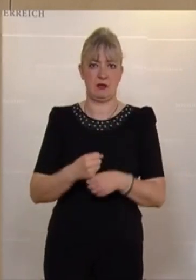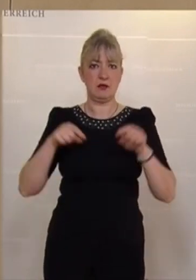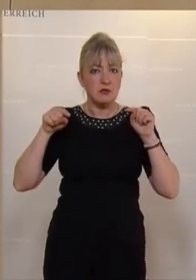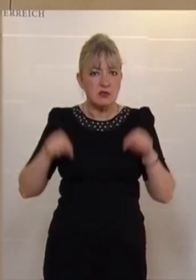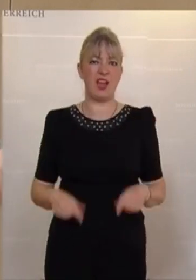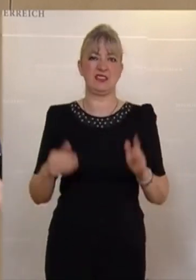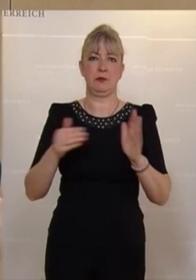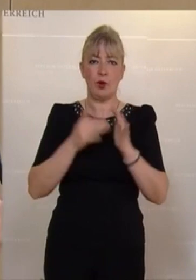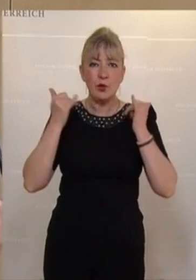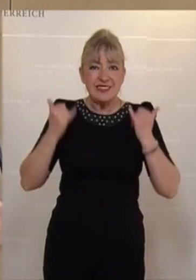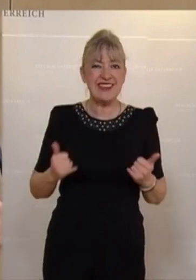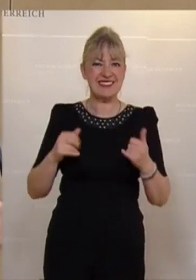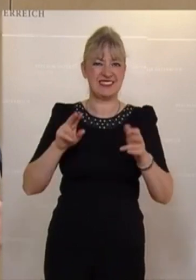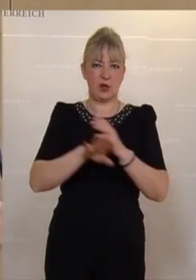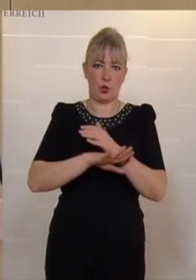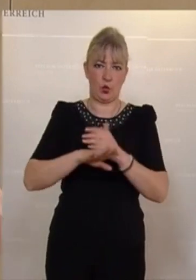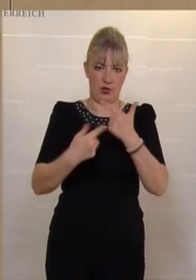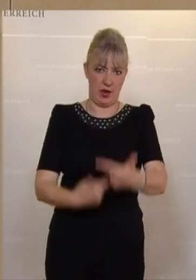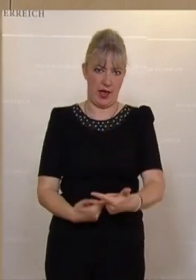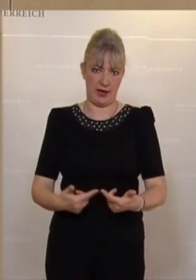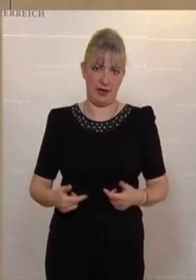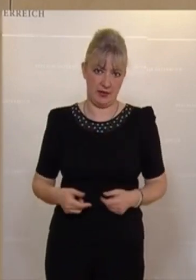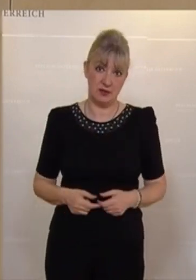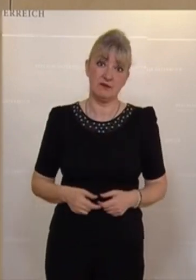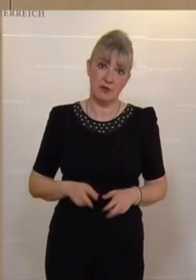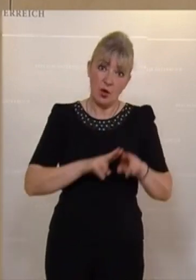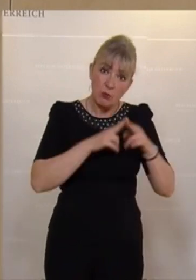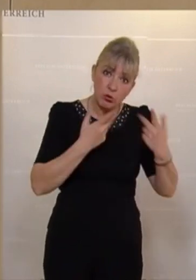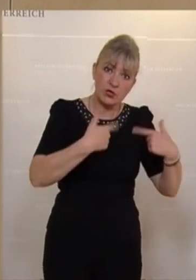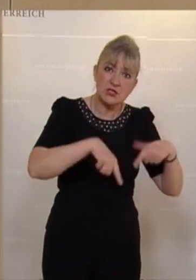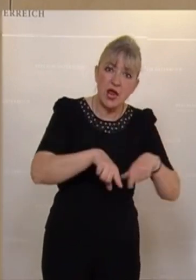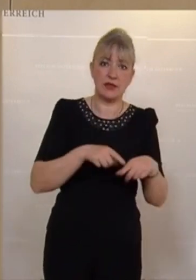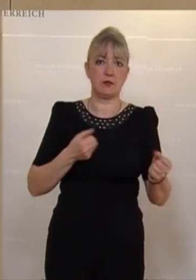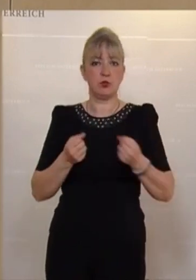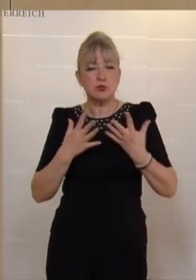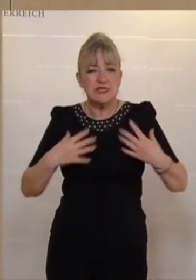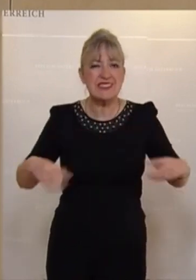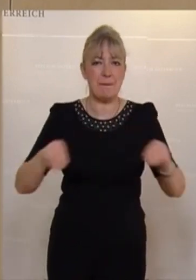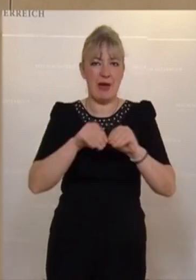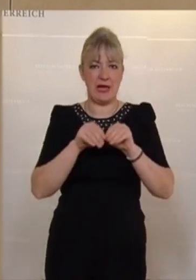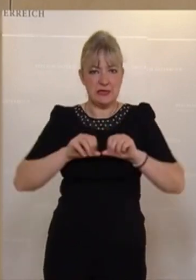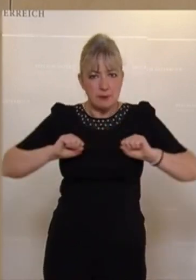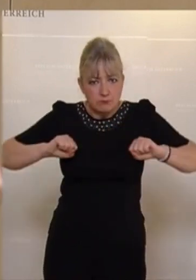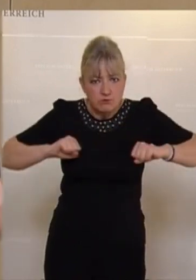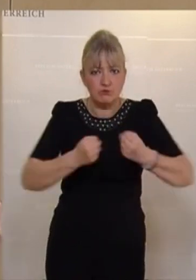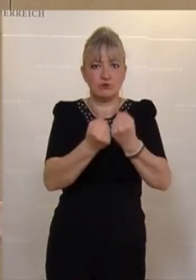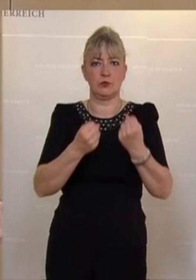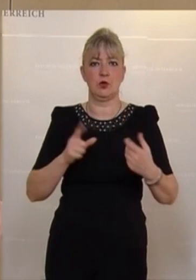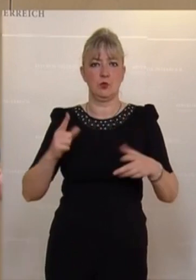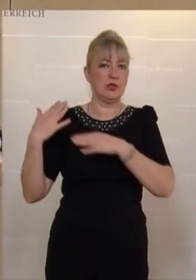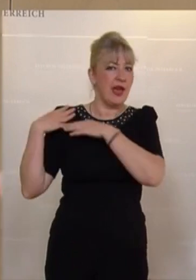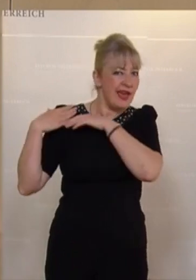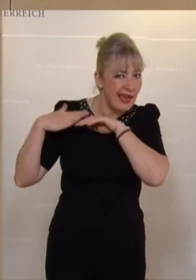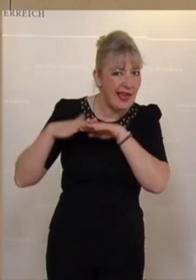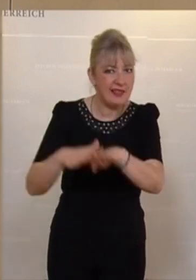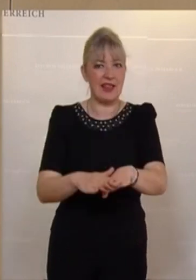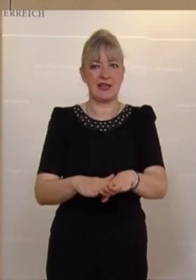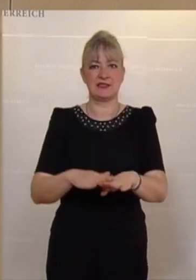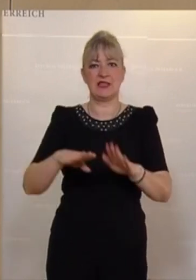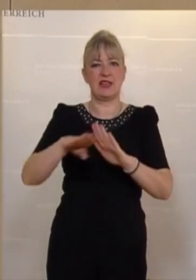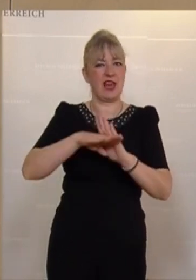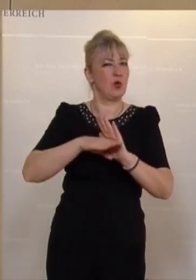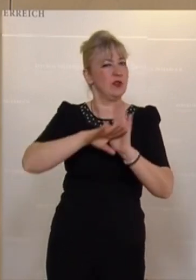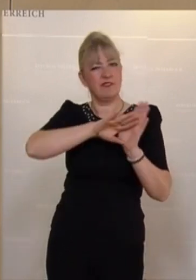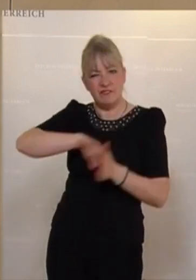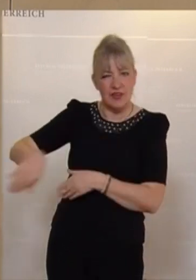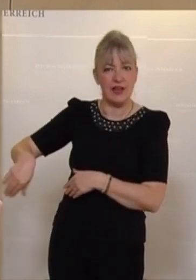braucht jetzt die richtigen Grundlagen. Das müssen Bundes- und Landespolitik gemeinsam anpacken, entlasten, deregulieren,